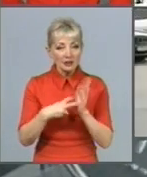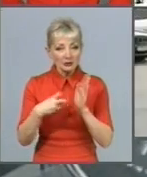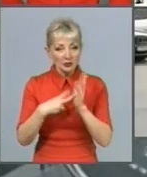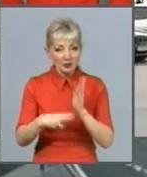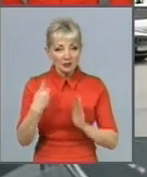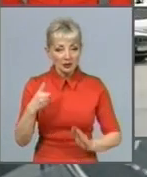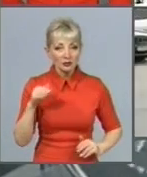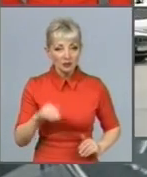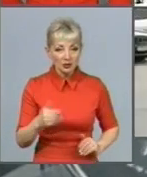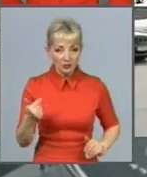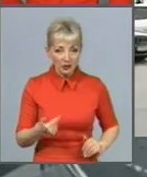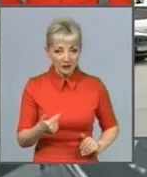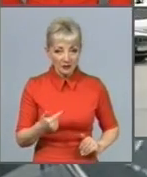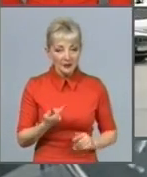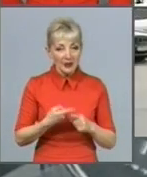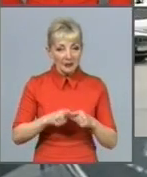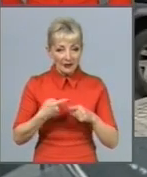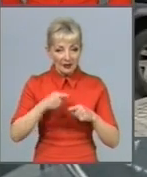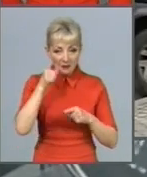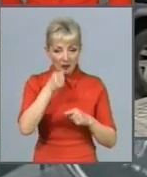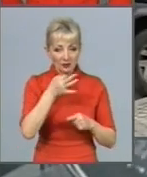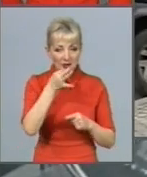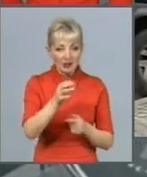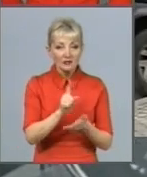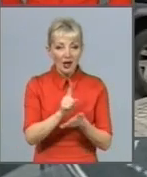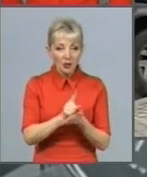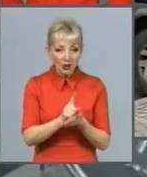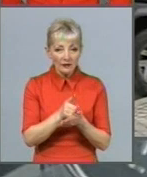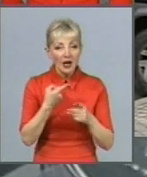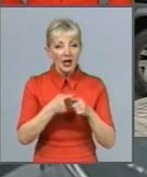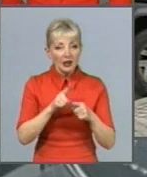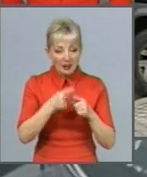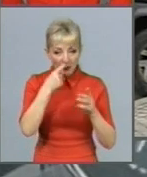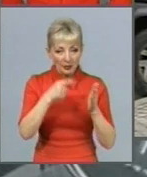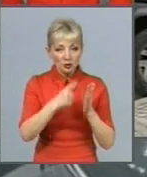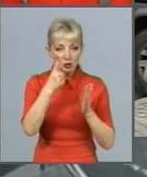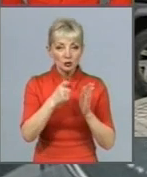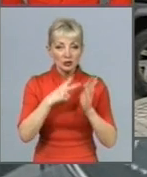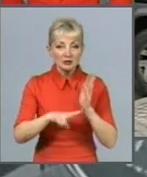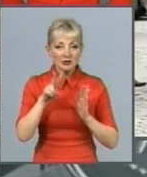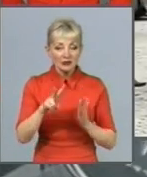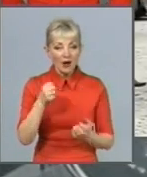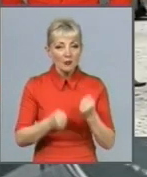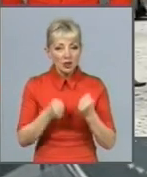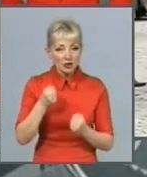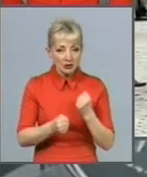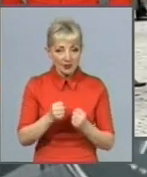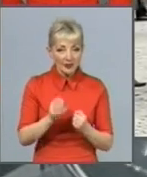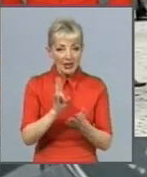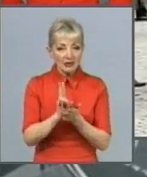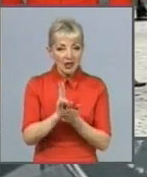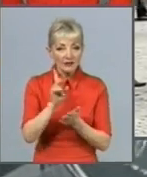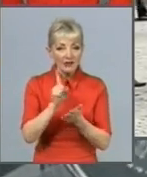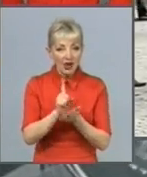гривень. Тож цьогоріч зазначили у податковій, під це підпадуть 172 автомобілі. Ставка податку на рік – 25